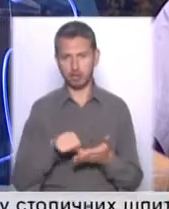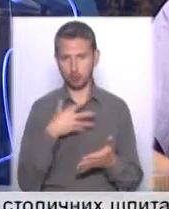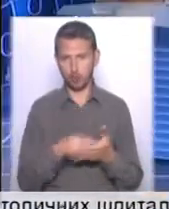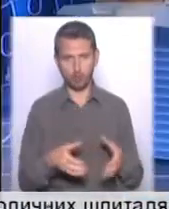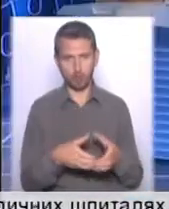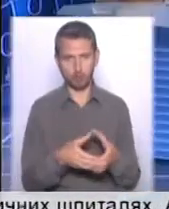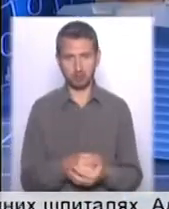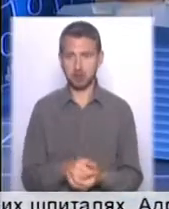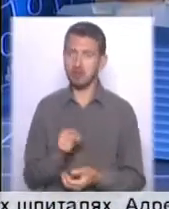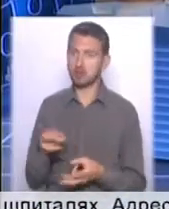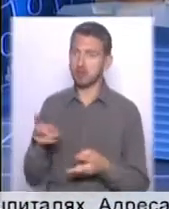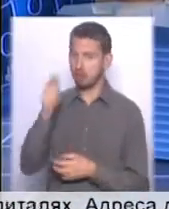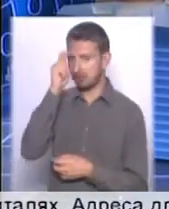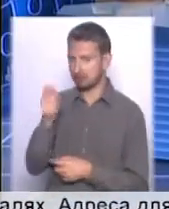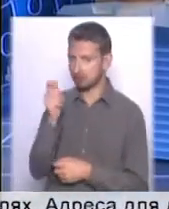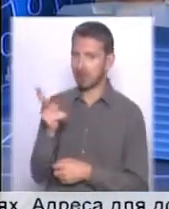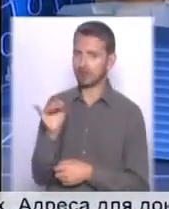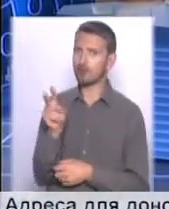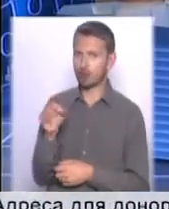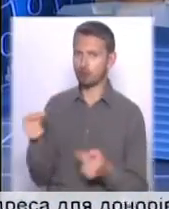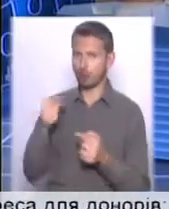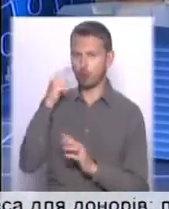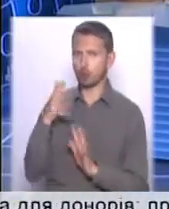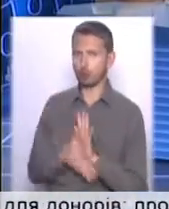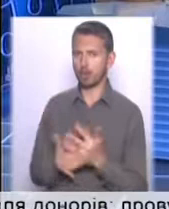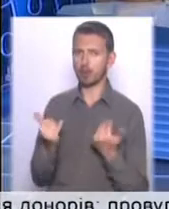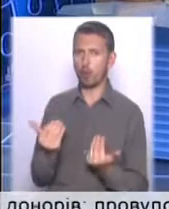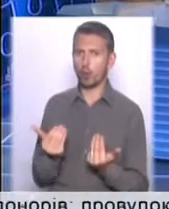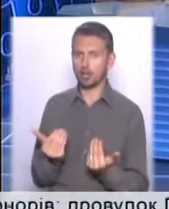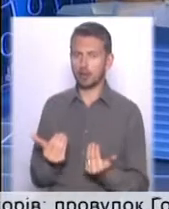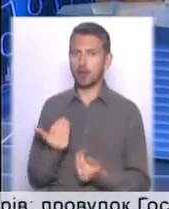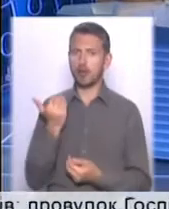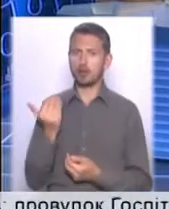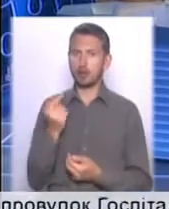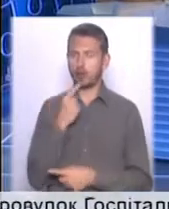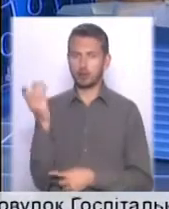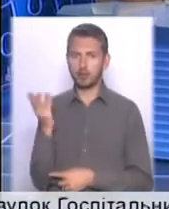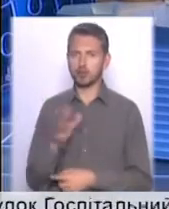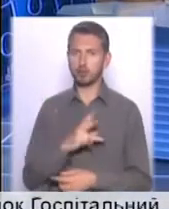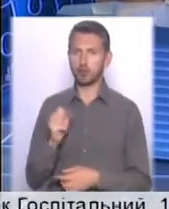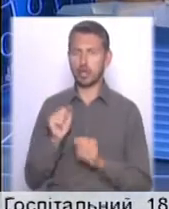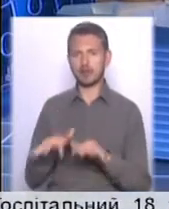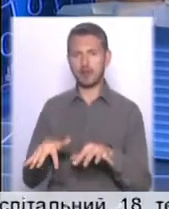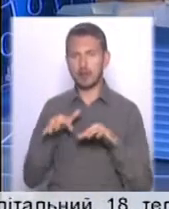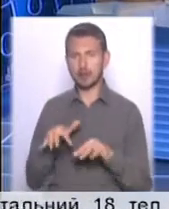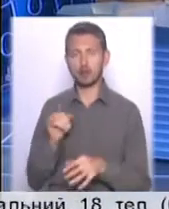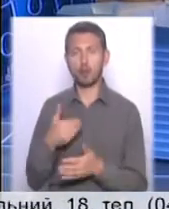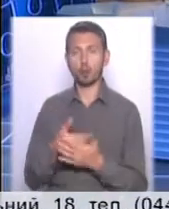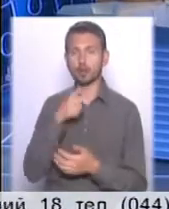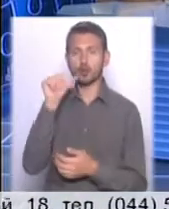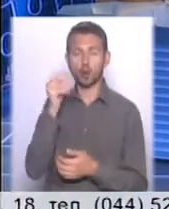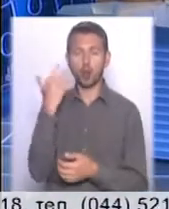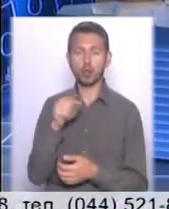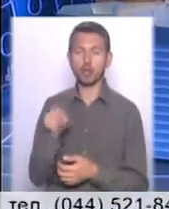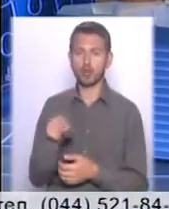Тут треба віддати належне. Пан Кличко це точно розуміє. Бо сьогодні, принаймні, його спічі були на сесії. І от вчора, коли він